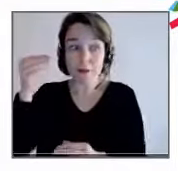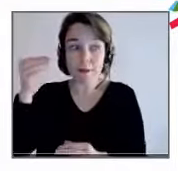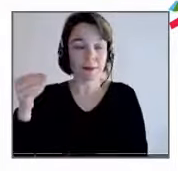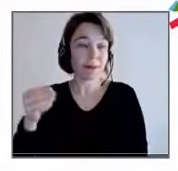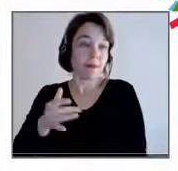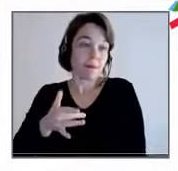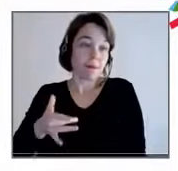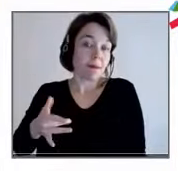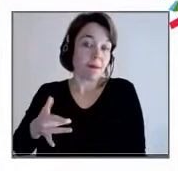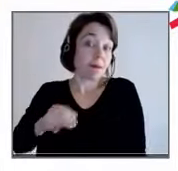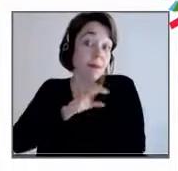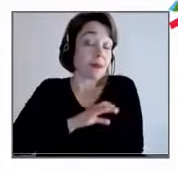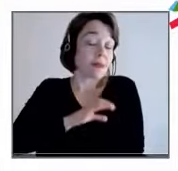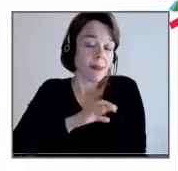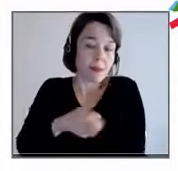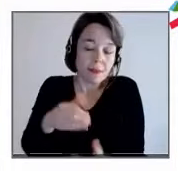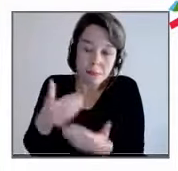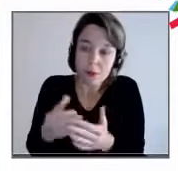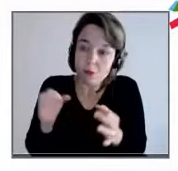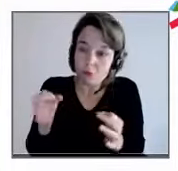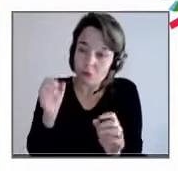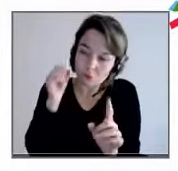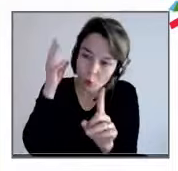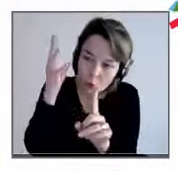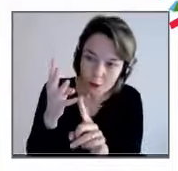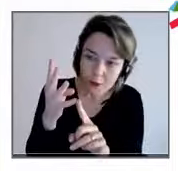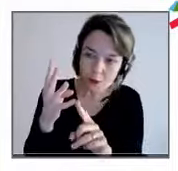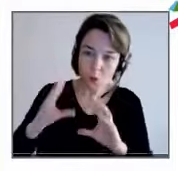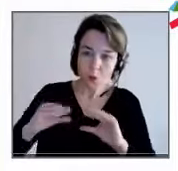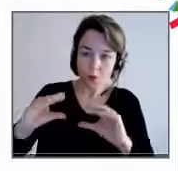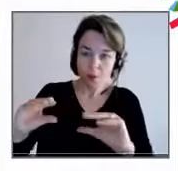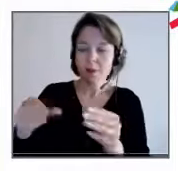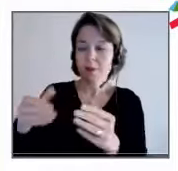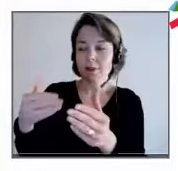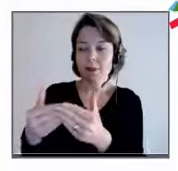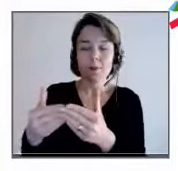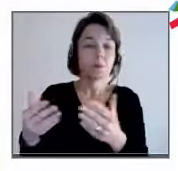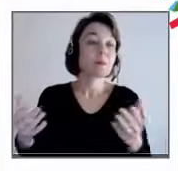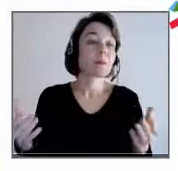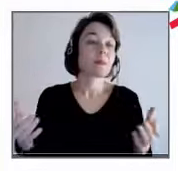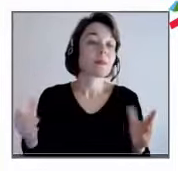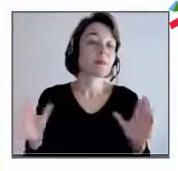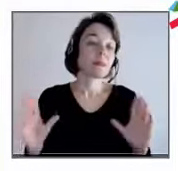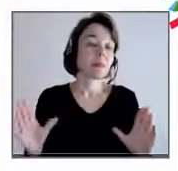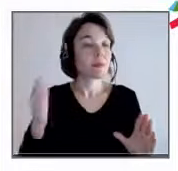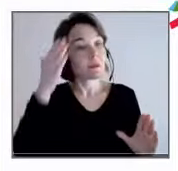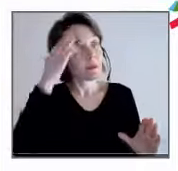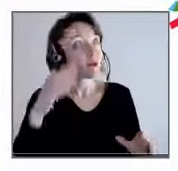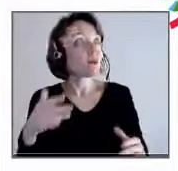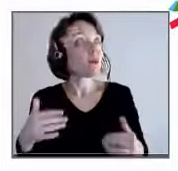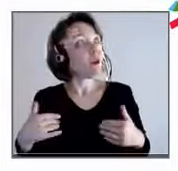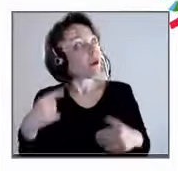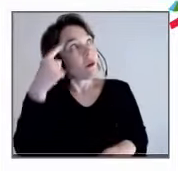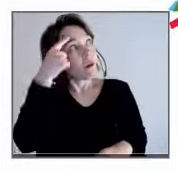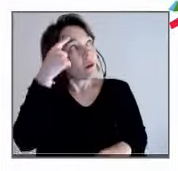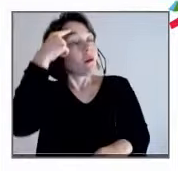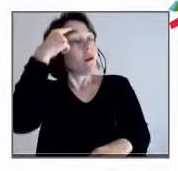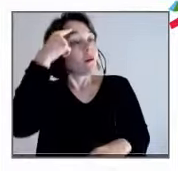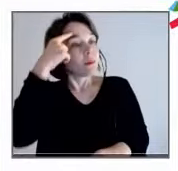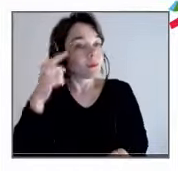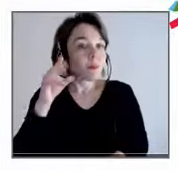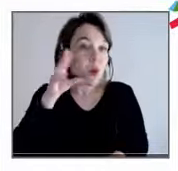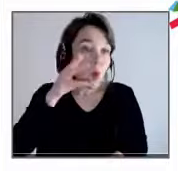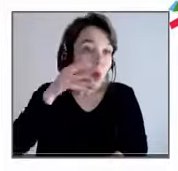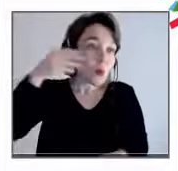à intégrer ces missions-là. Là, très clairement, et puis en plus, vous savez, je ne pense pas du tout à l'humanisme. Ce n pas par humanisme que l'homme ou les entreprises vont s